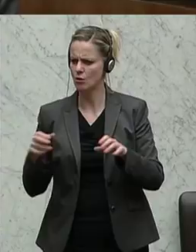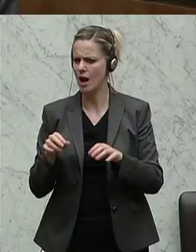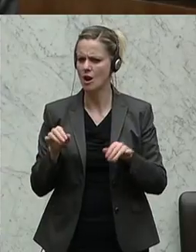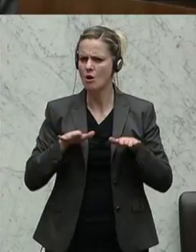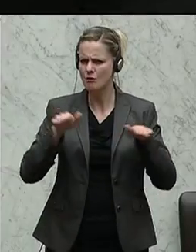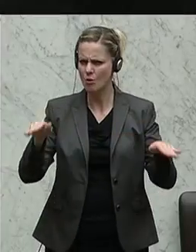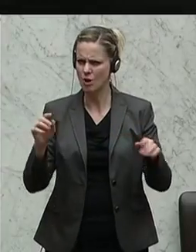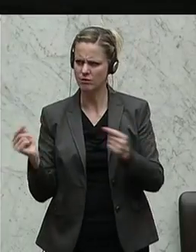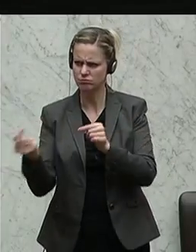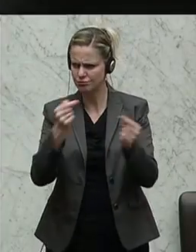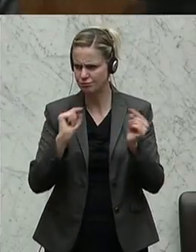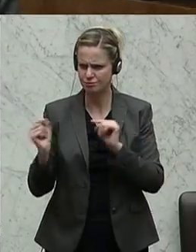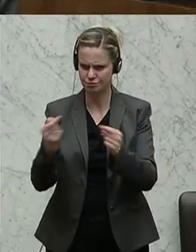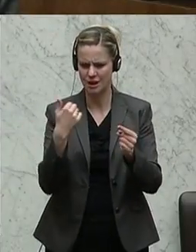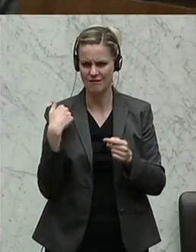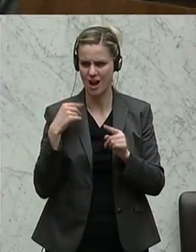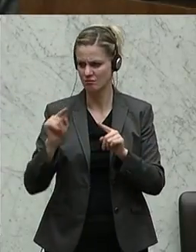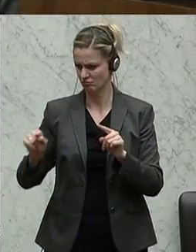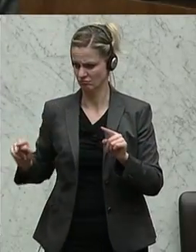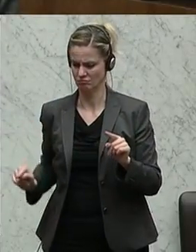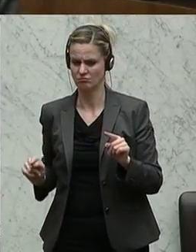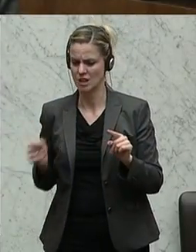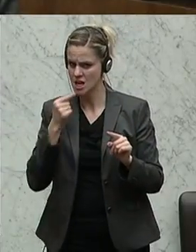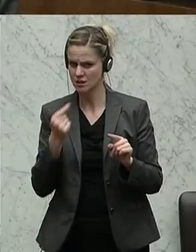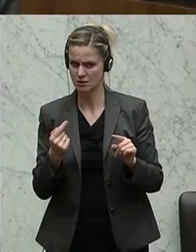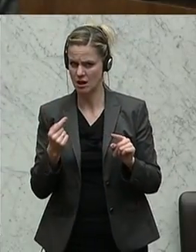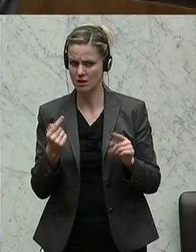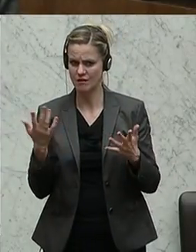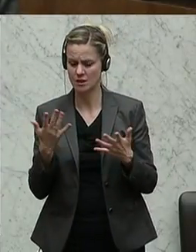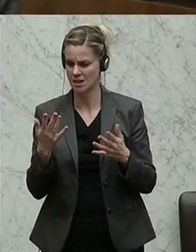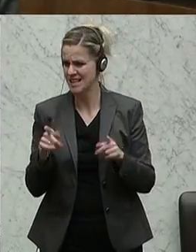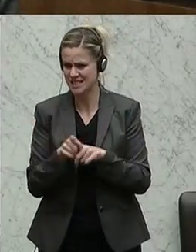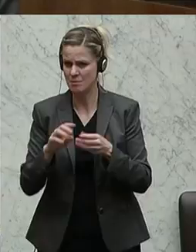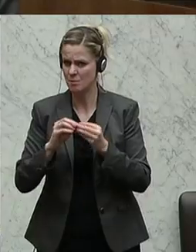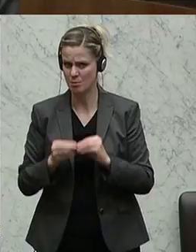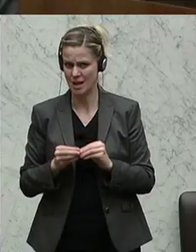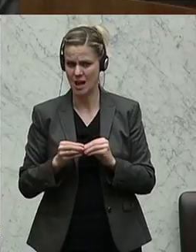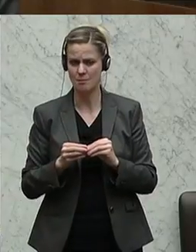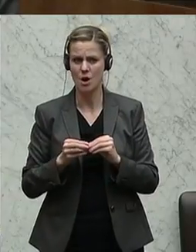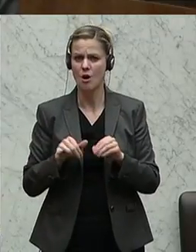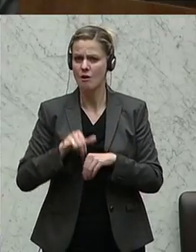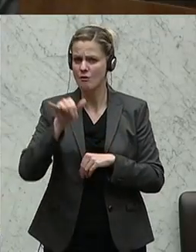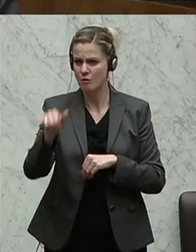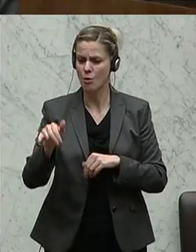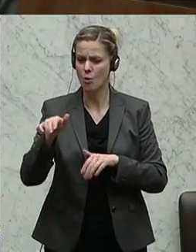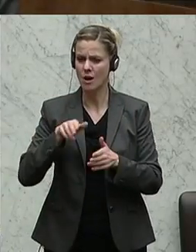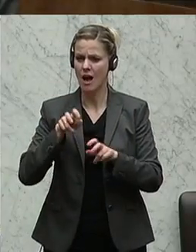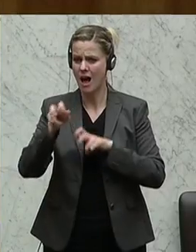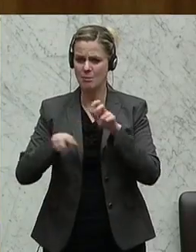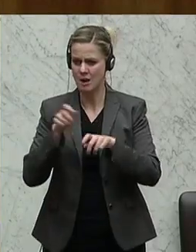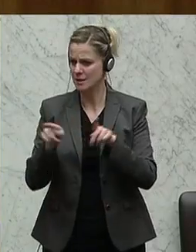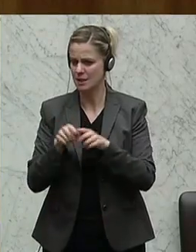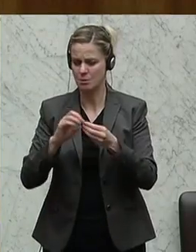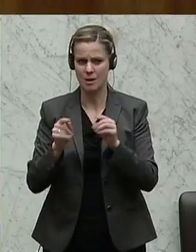diskutiert haben. Und es war für die kleinen Flughäfen genauso das Problem, diese Flugabgabe, wie für den großen Flughafen Wien.